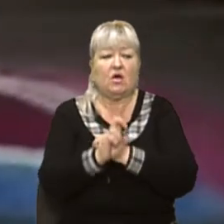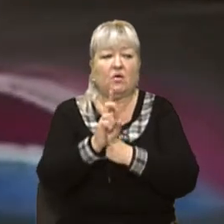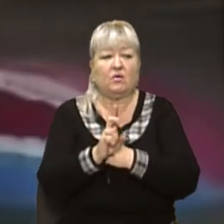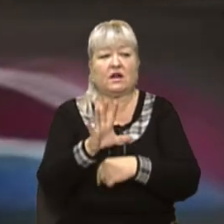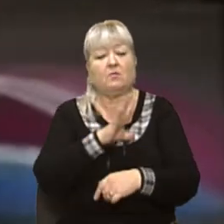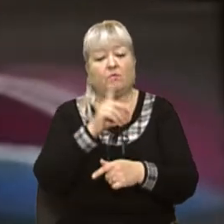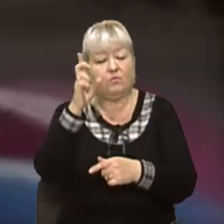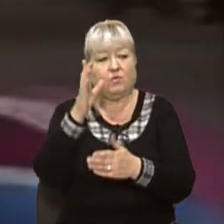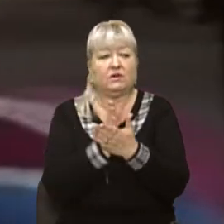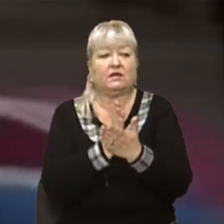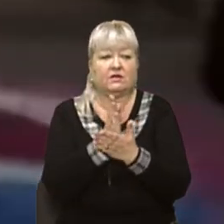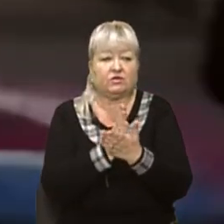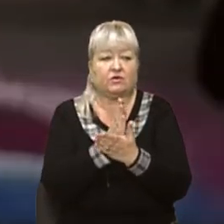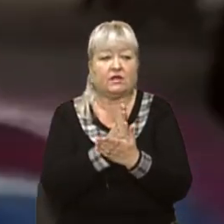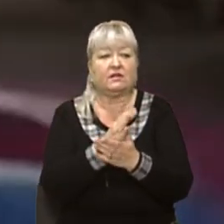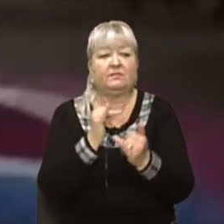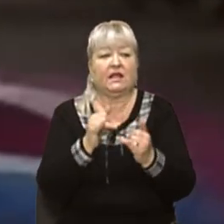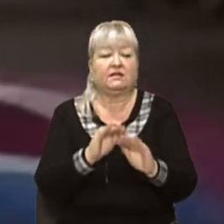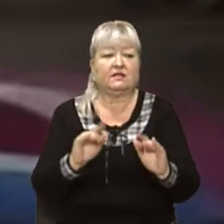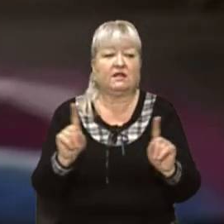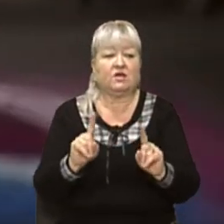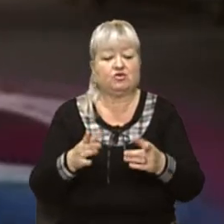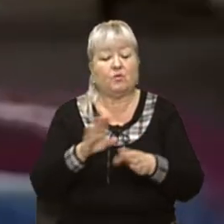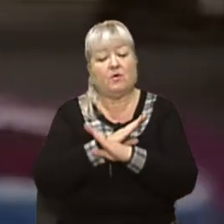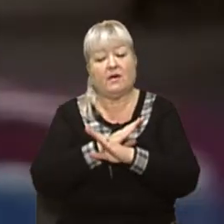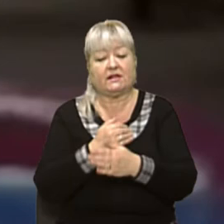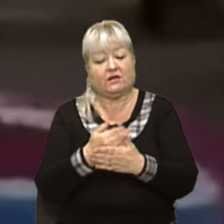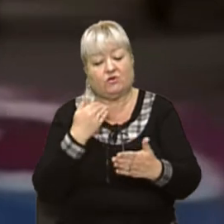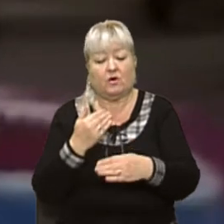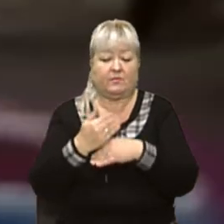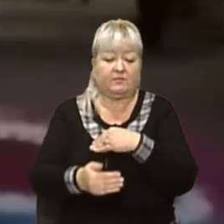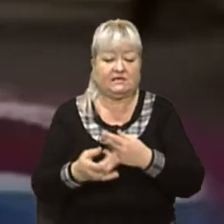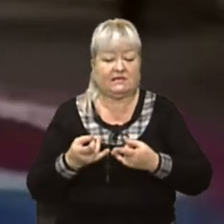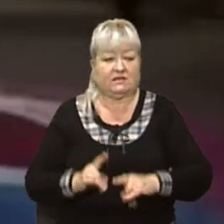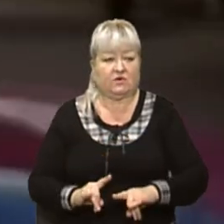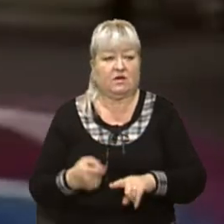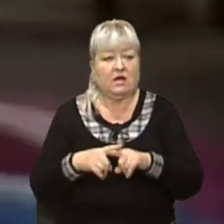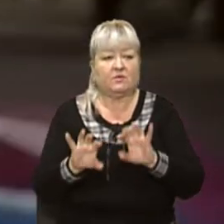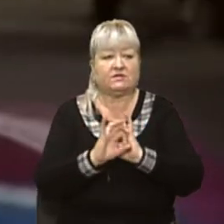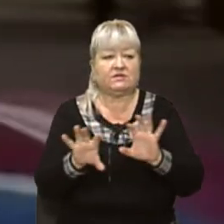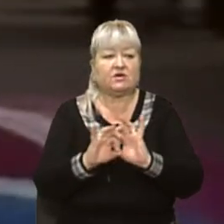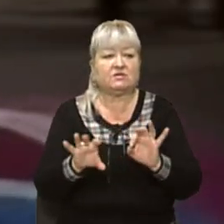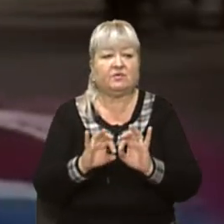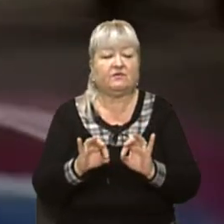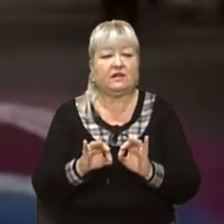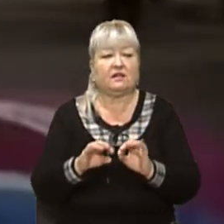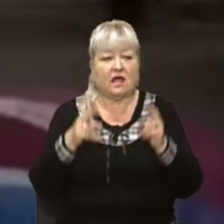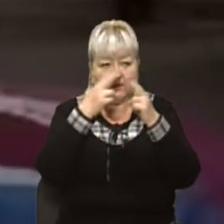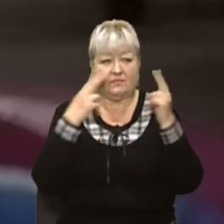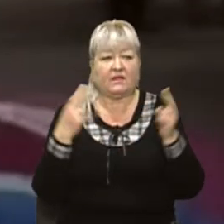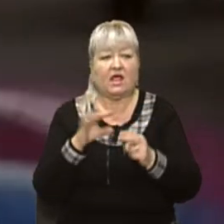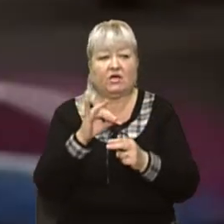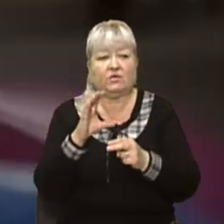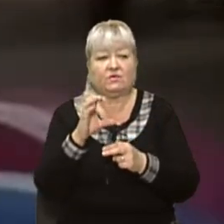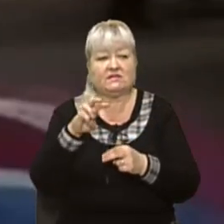літургію на спогад про дітей, які померли до або після народження. Про це розповіла організаторка сестра Юстина Голубець. Також, за